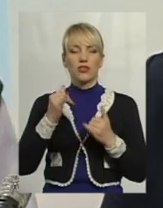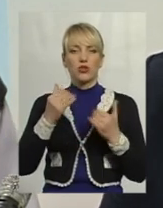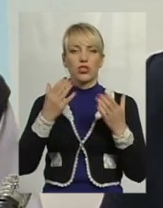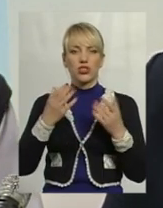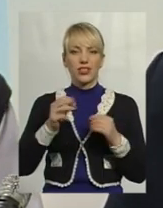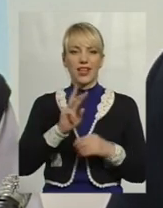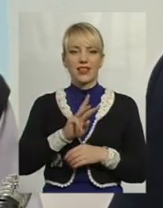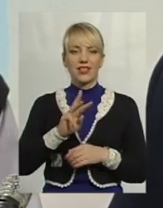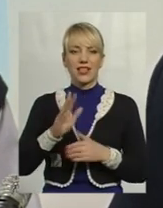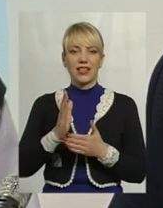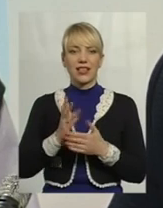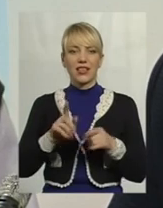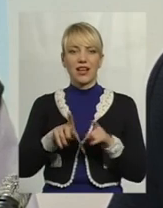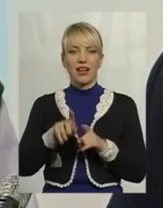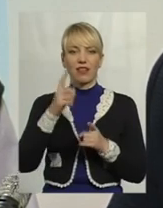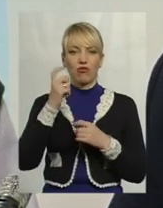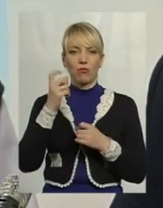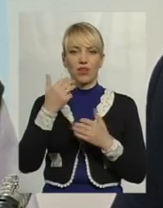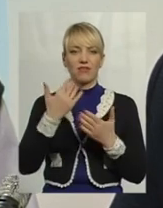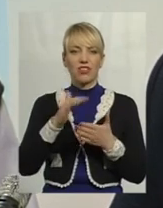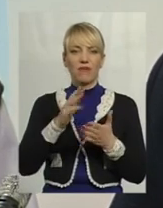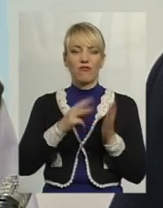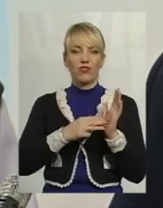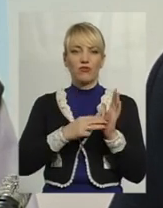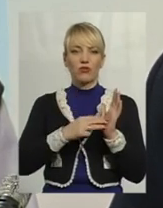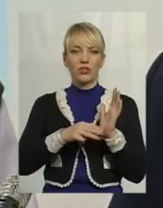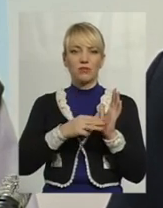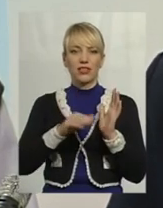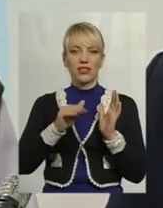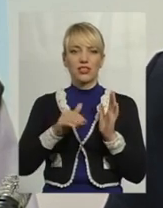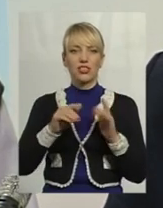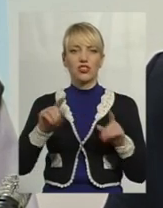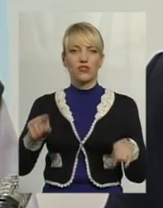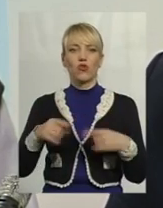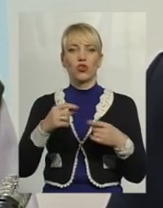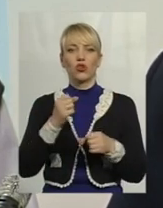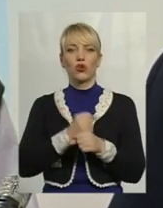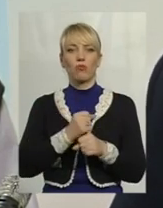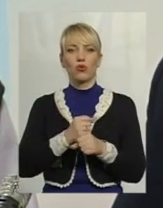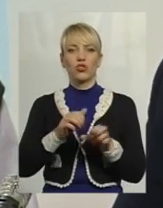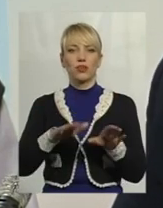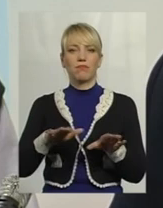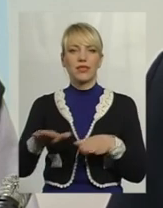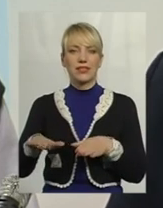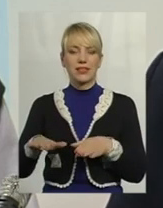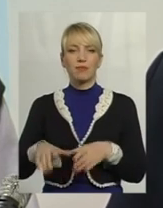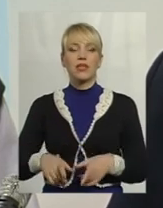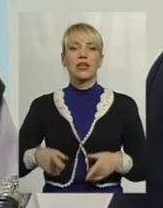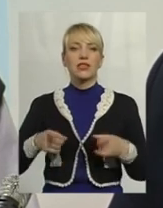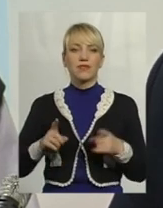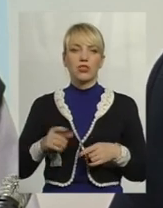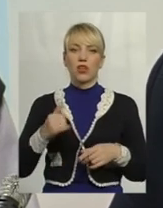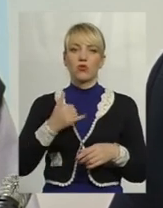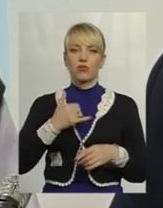сайті є теж ця інформація, вже є більше 80 тисяч створених робочих місць. Звичайно, у нас дуже